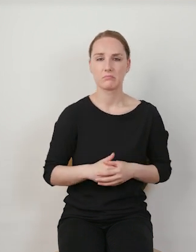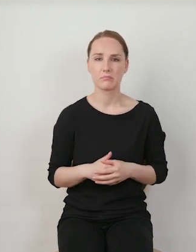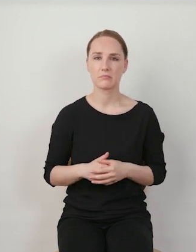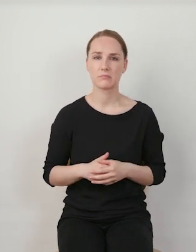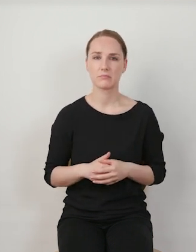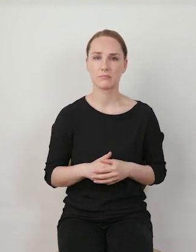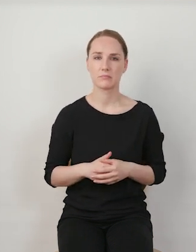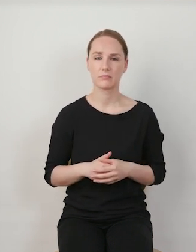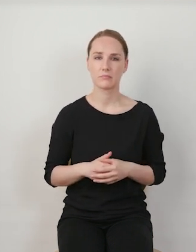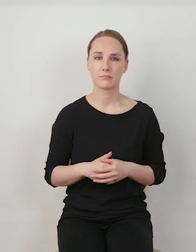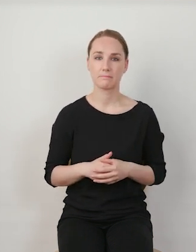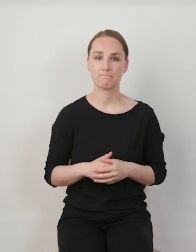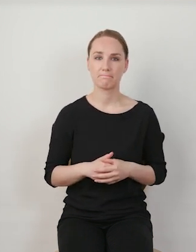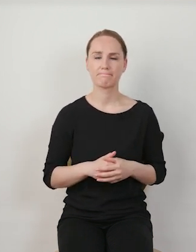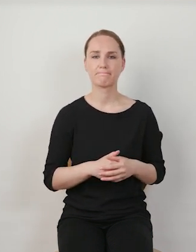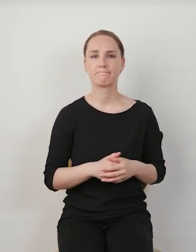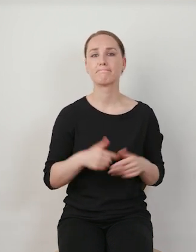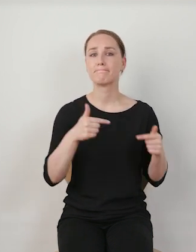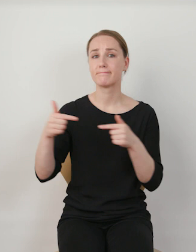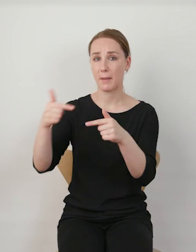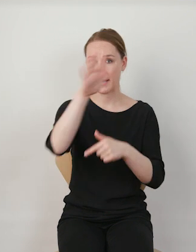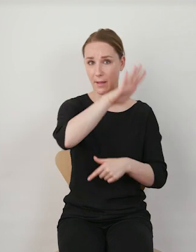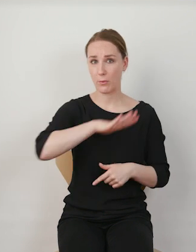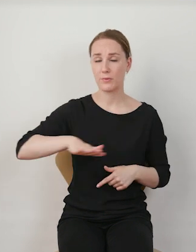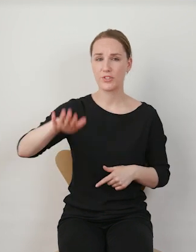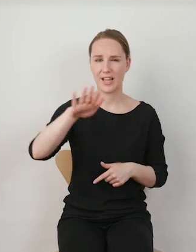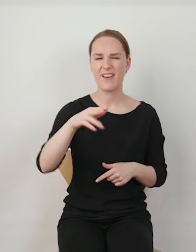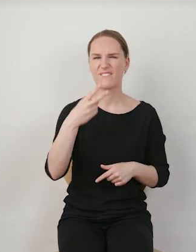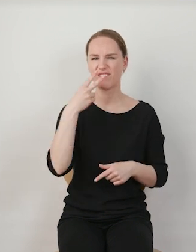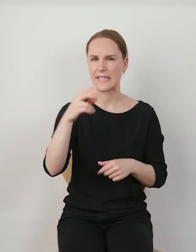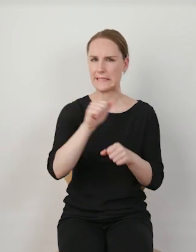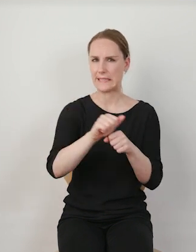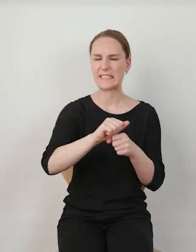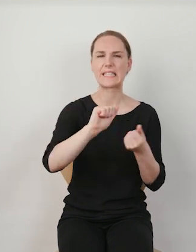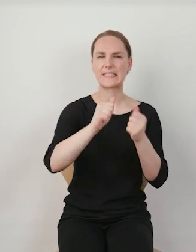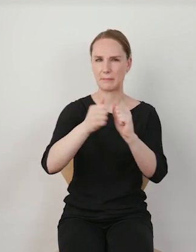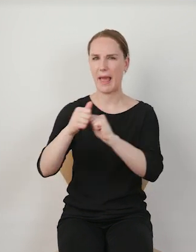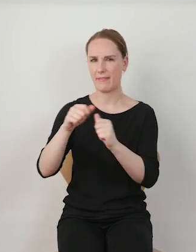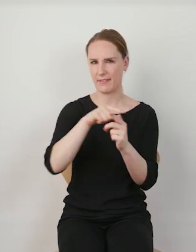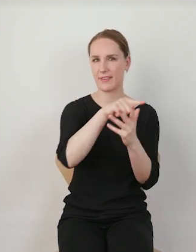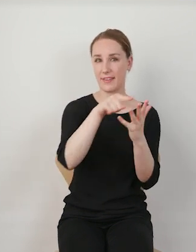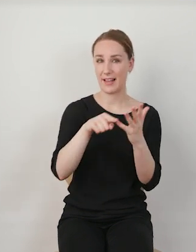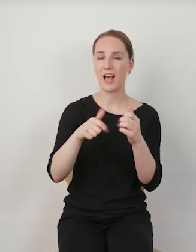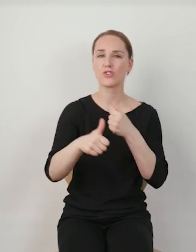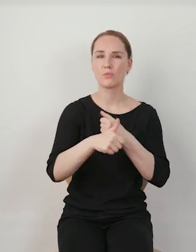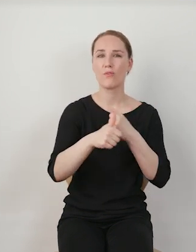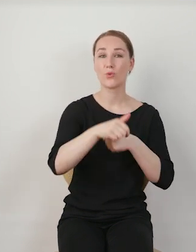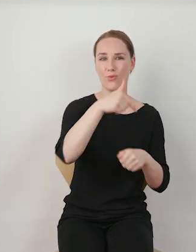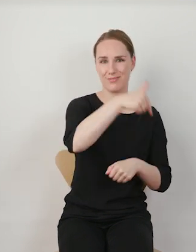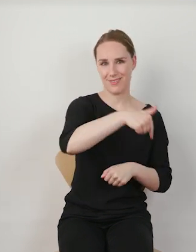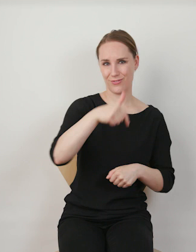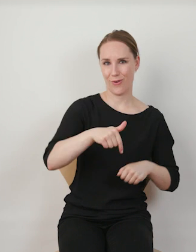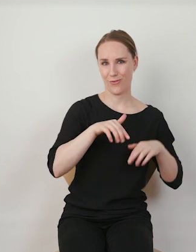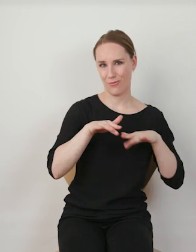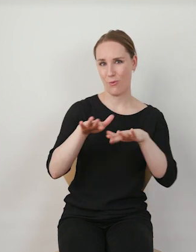I w wypadku debaty publicznej możemy zaobserwować kilka zmian, które wynikają właśnie z owej TikTokizacji,